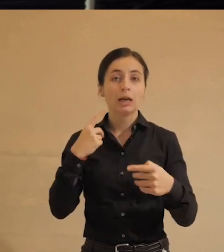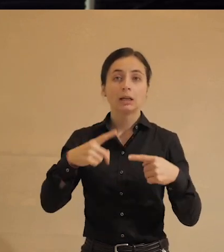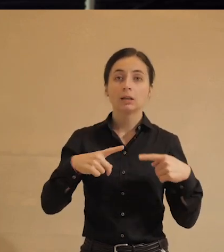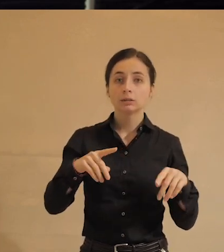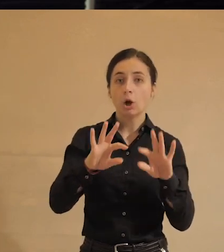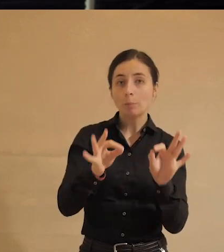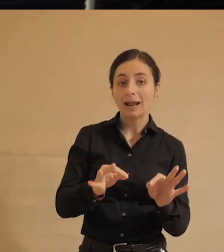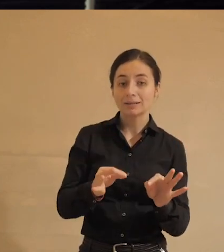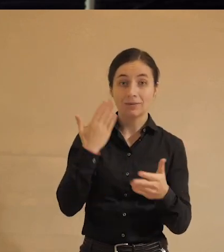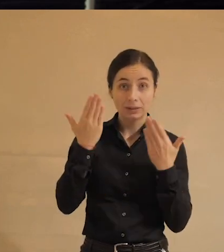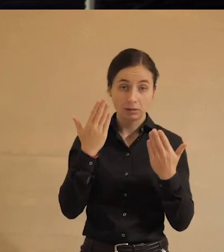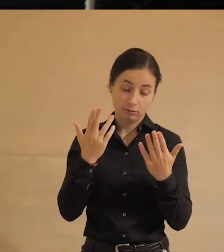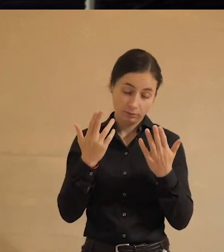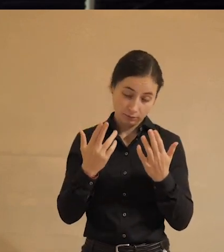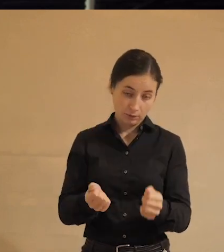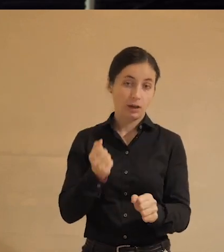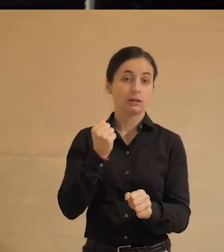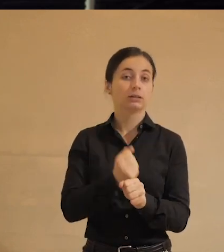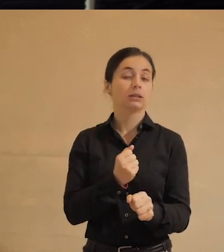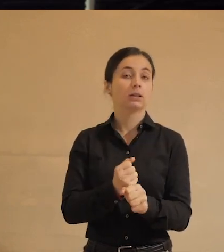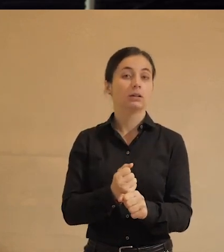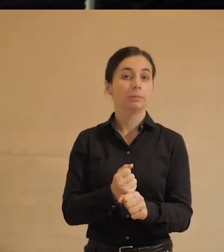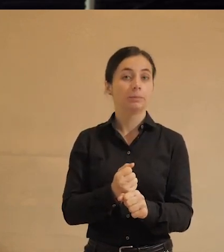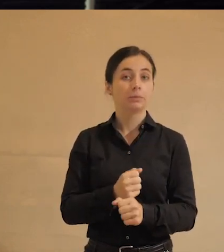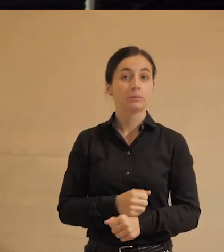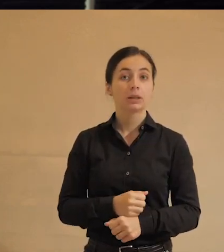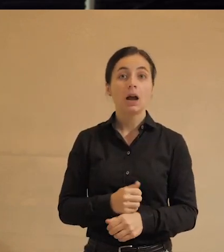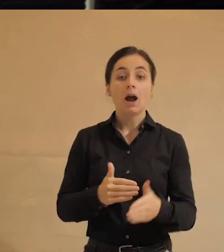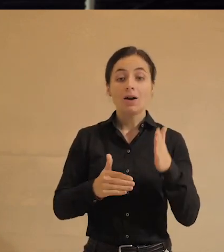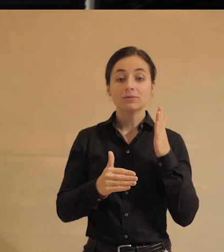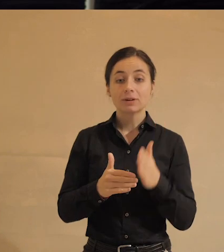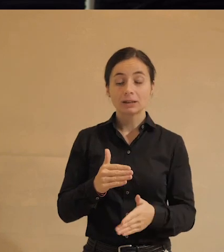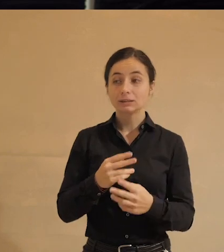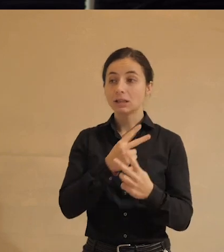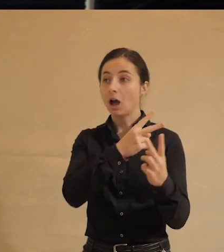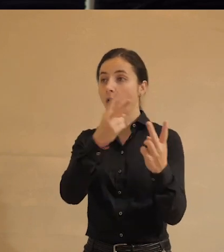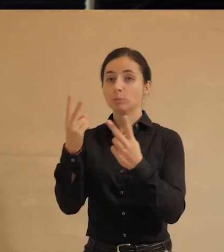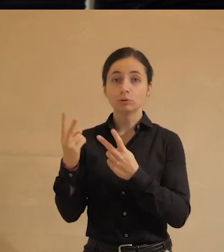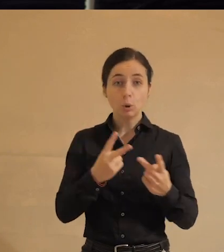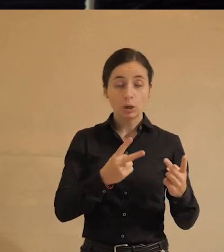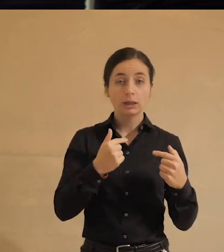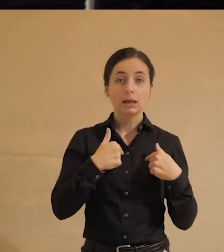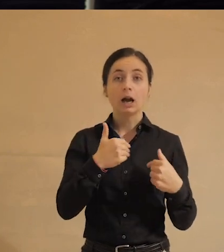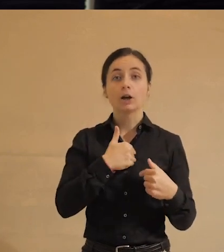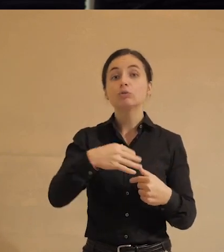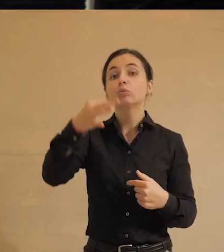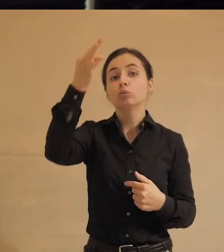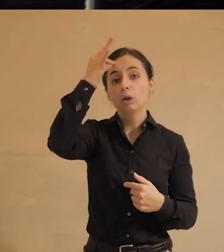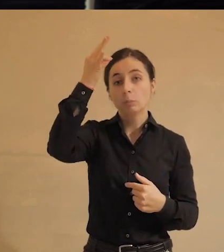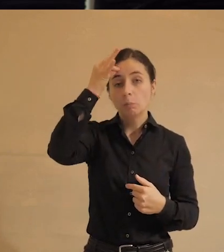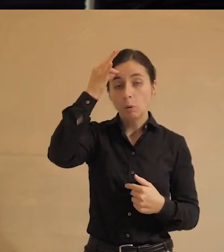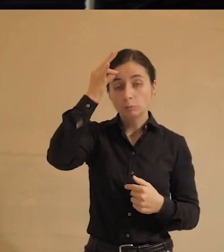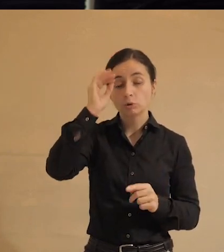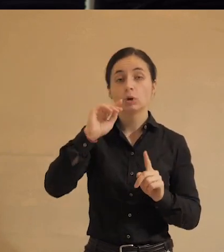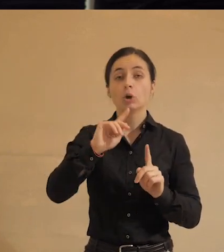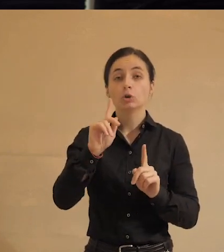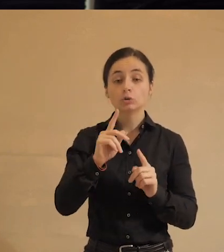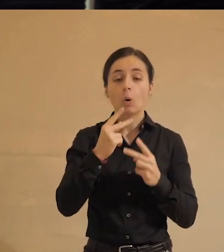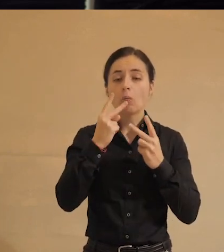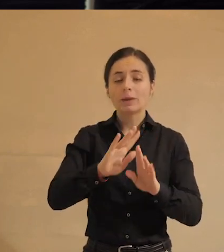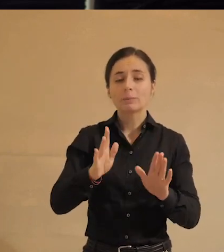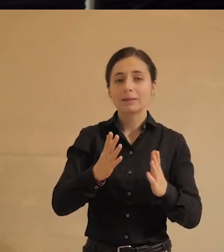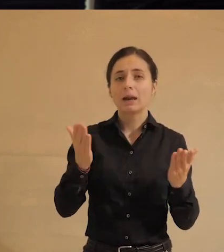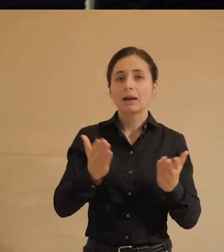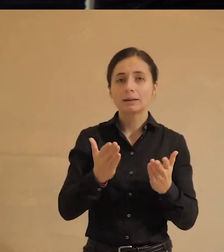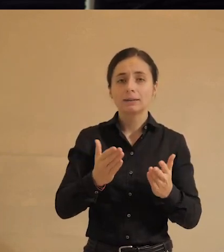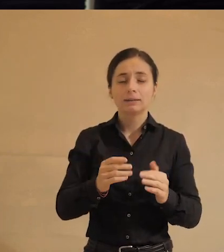и веселее? Да, сделали. В конце этого обзора, который может показаться несколько мрачным, я все-таки хочу напомнить, что несмотря ни на какие